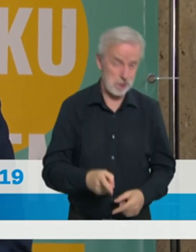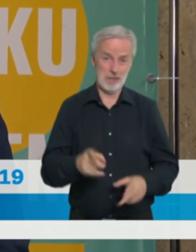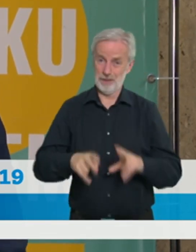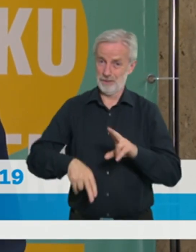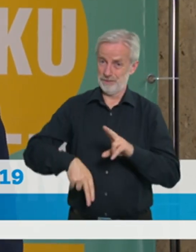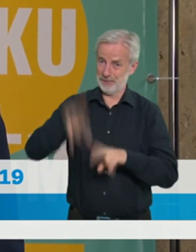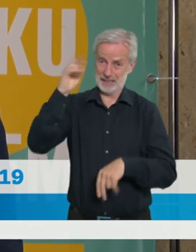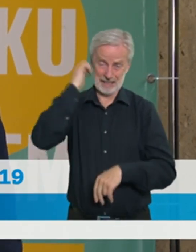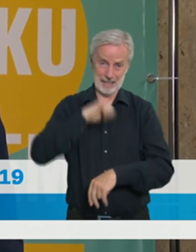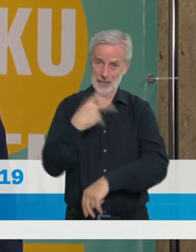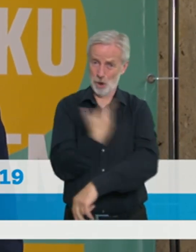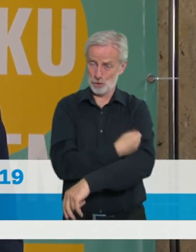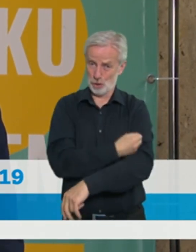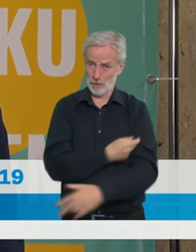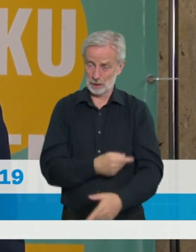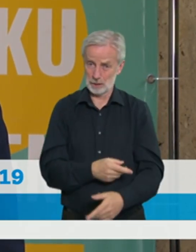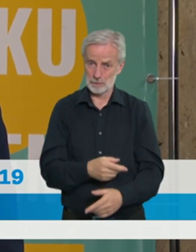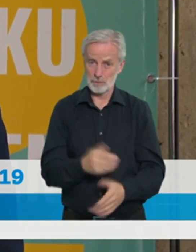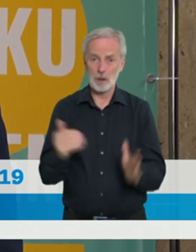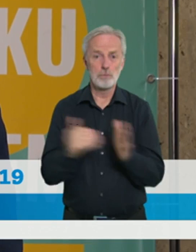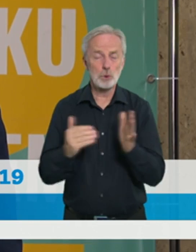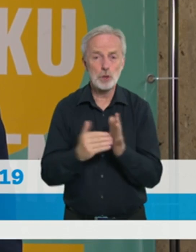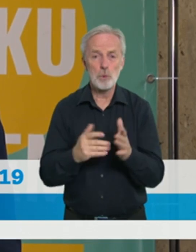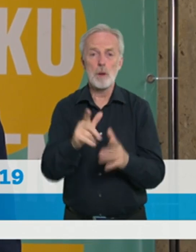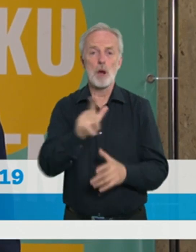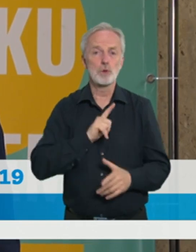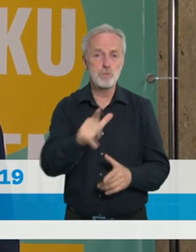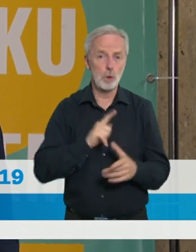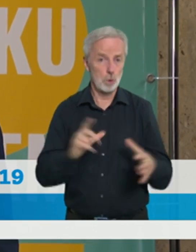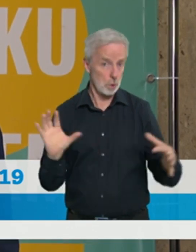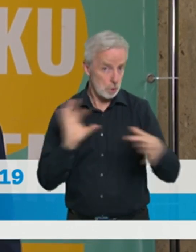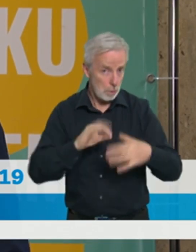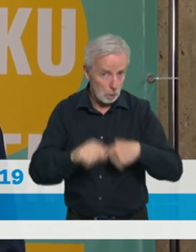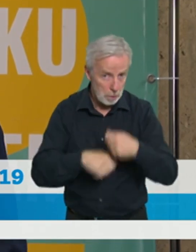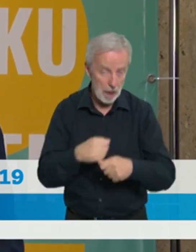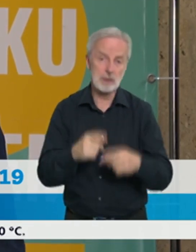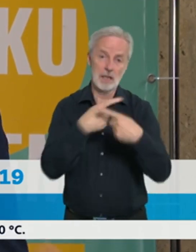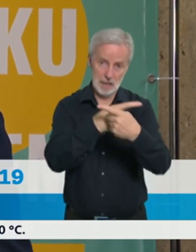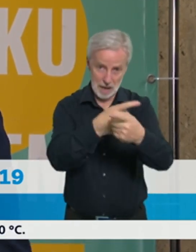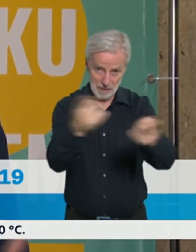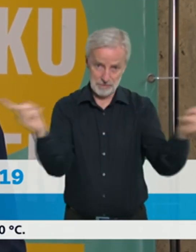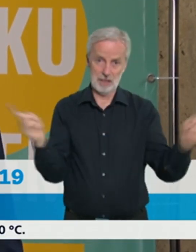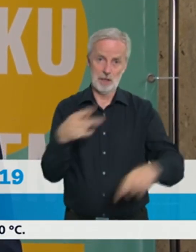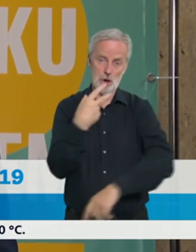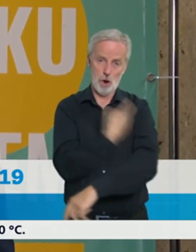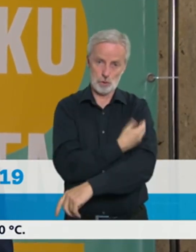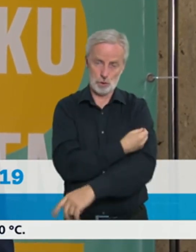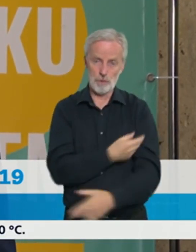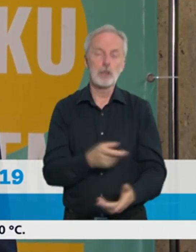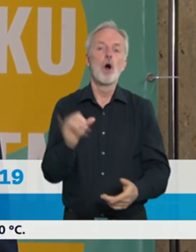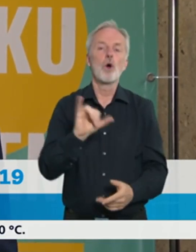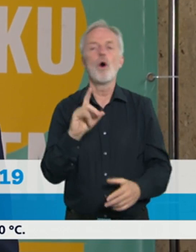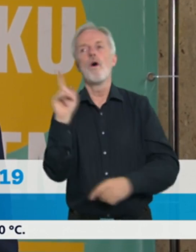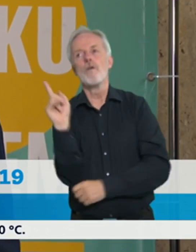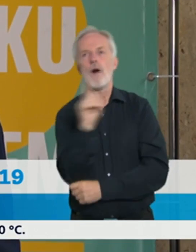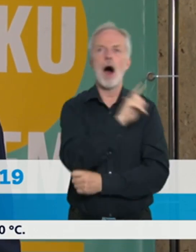s občany, kteří se nechají naočkovat, kteří skutečně možná po tom váhání, jestli ano, jestli ne, tak